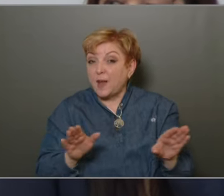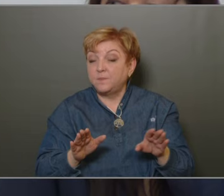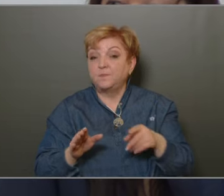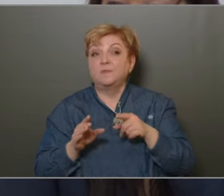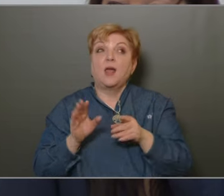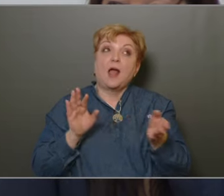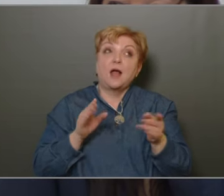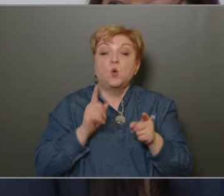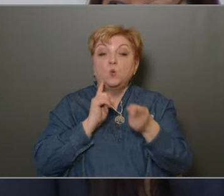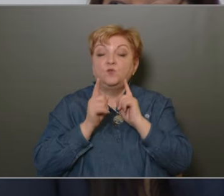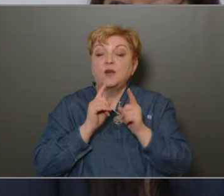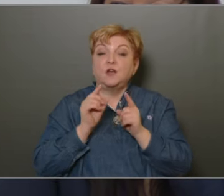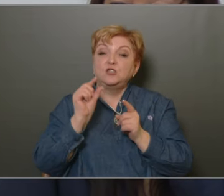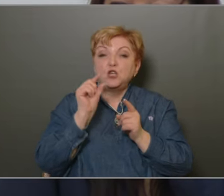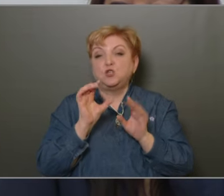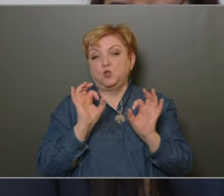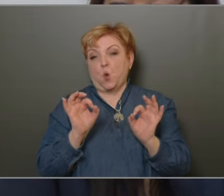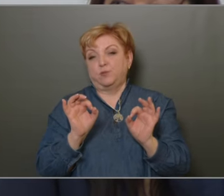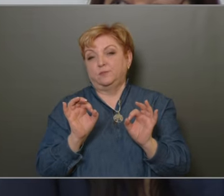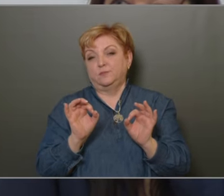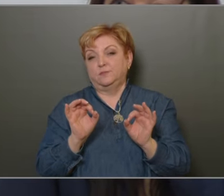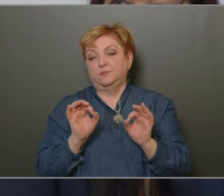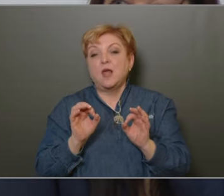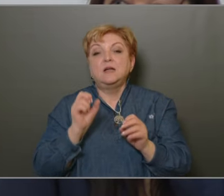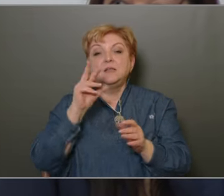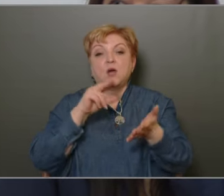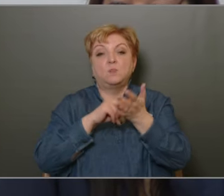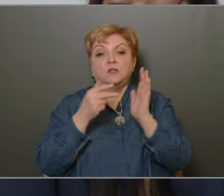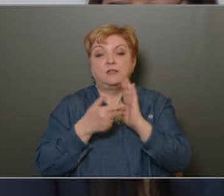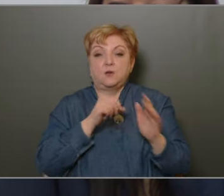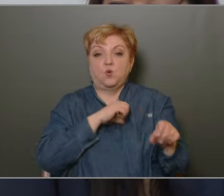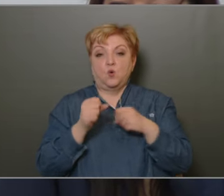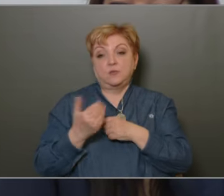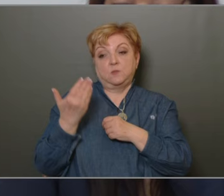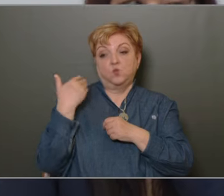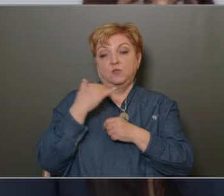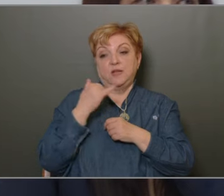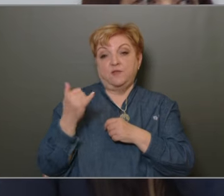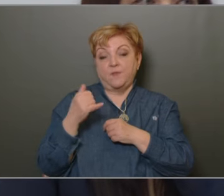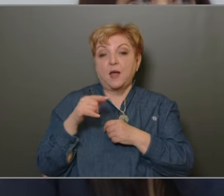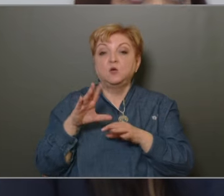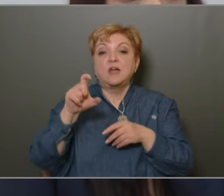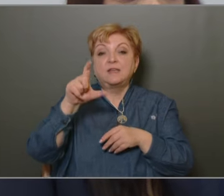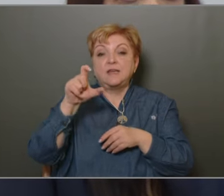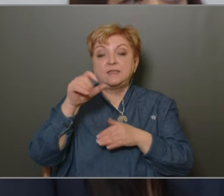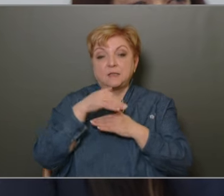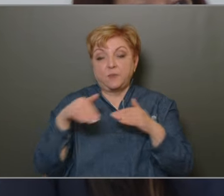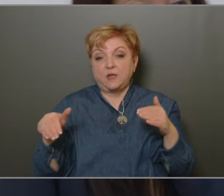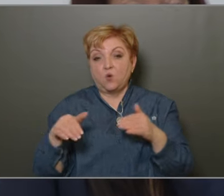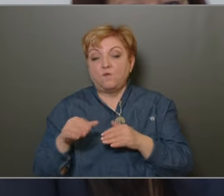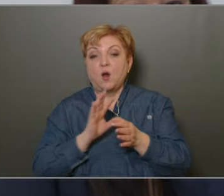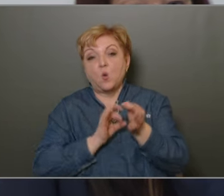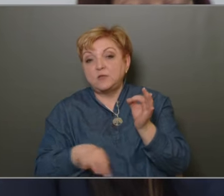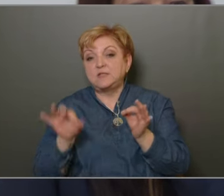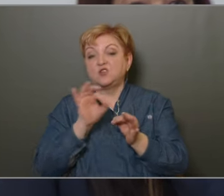egy kicsit jobb, sőt sokkal jobb. Hiszen a 13. kerületi önkormányzat tavalyi esztendőben közel 200 millió forinttal,